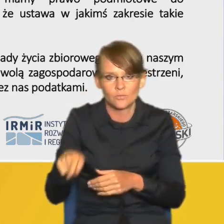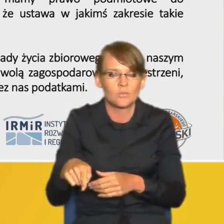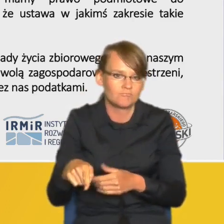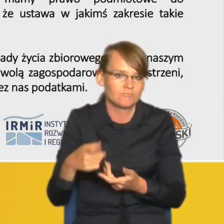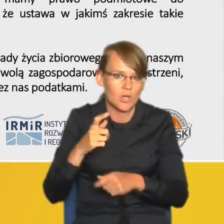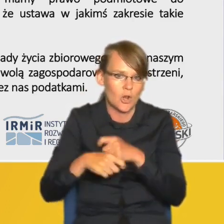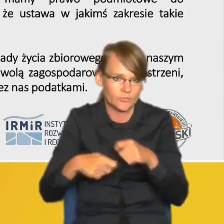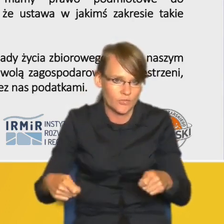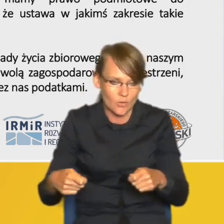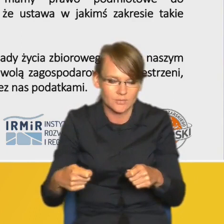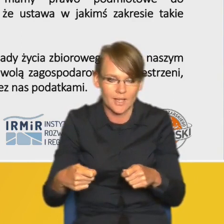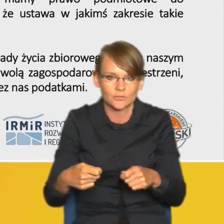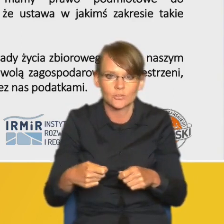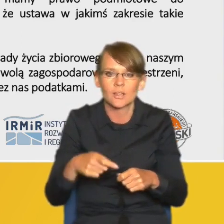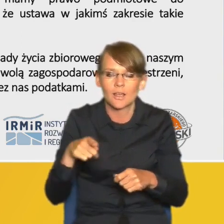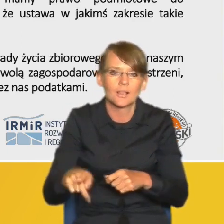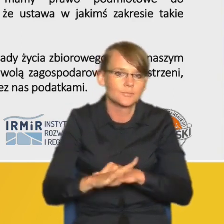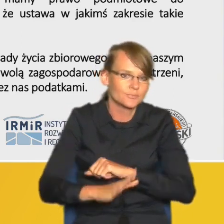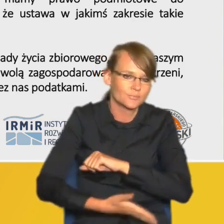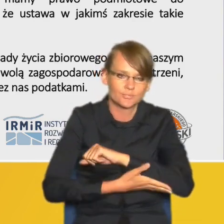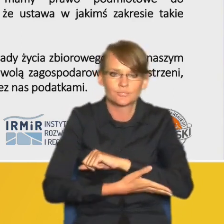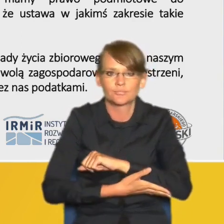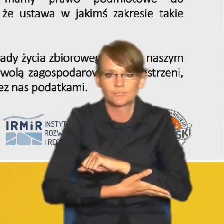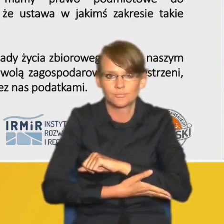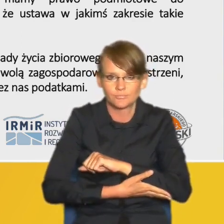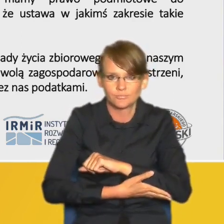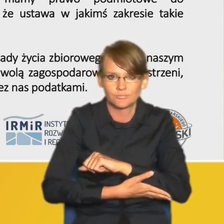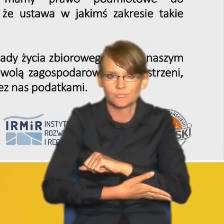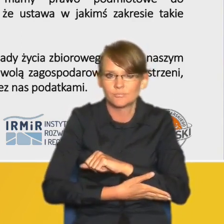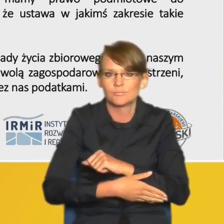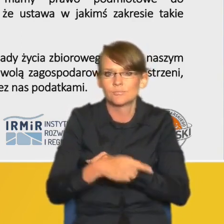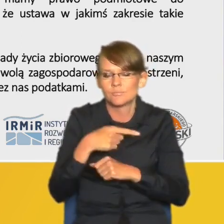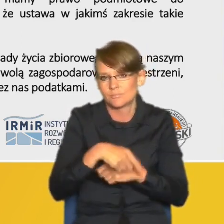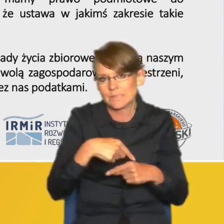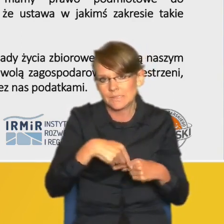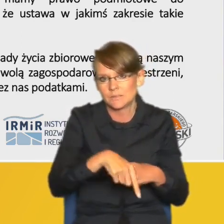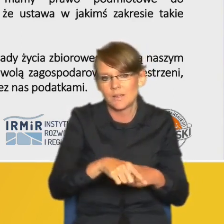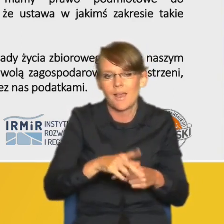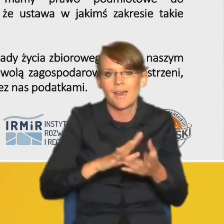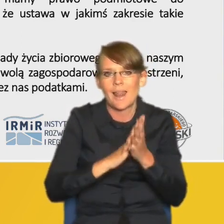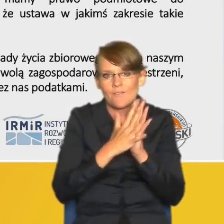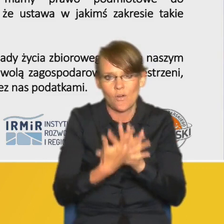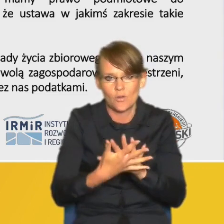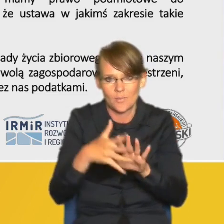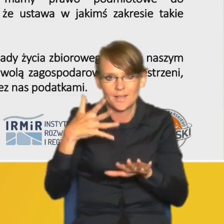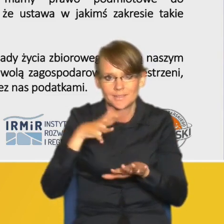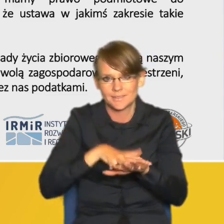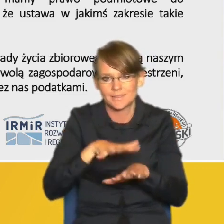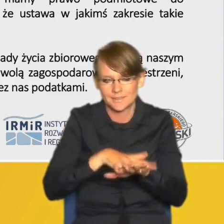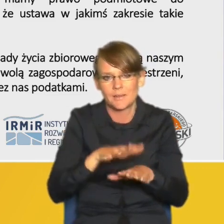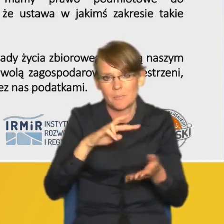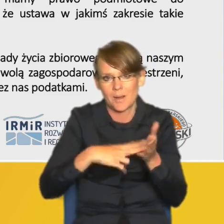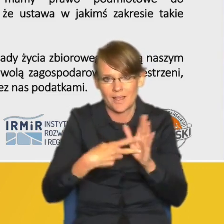w ramach w ramach najbliższej reformy systemu planowania